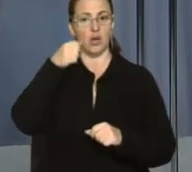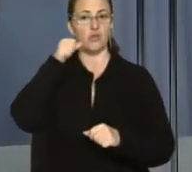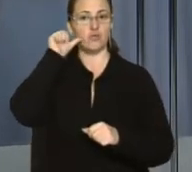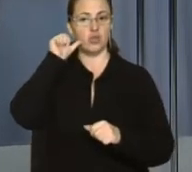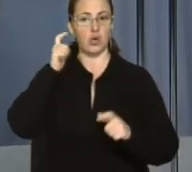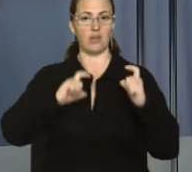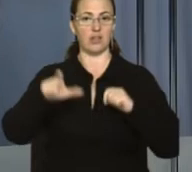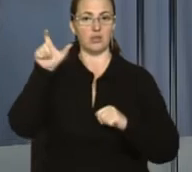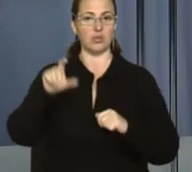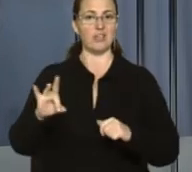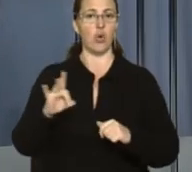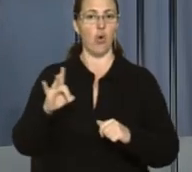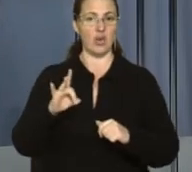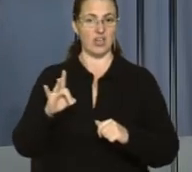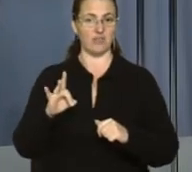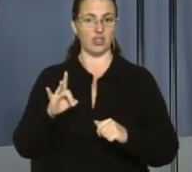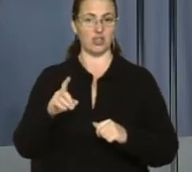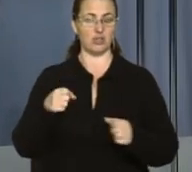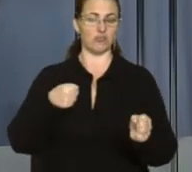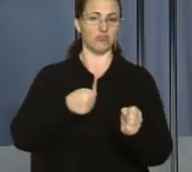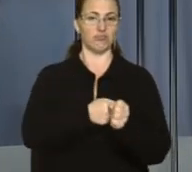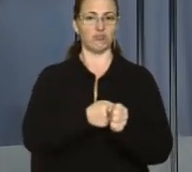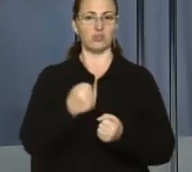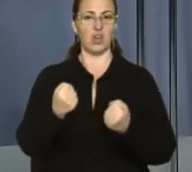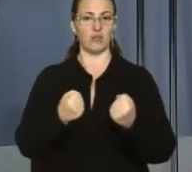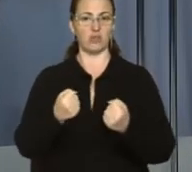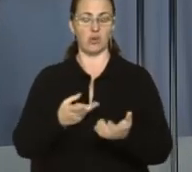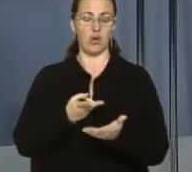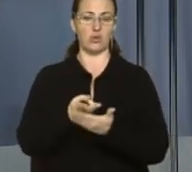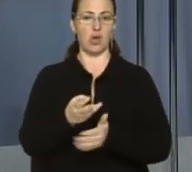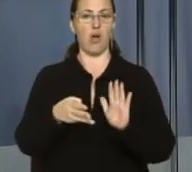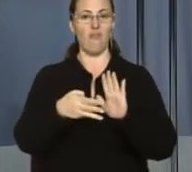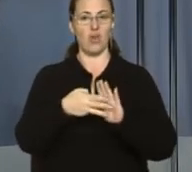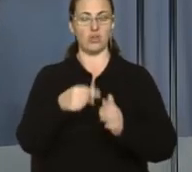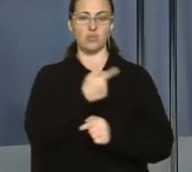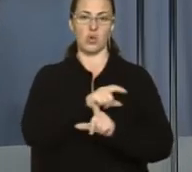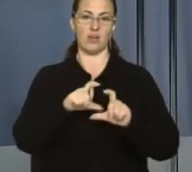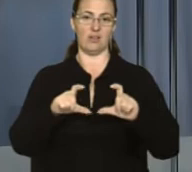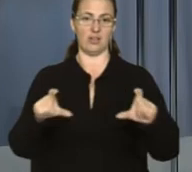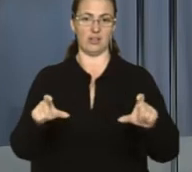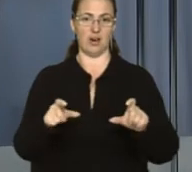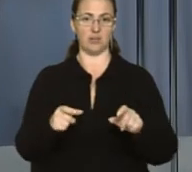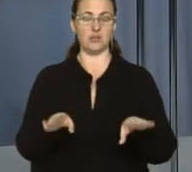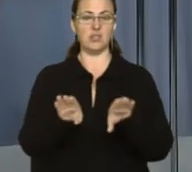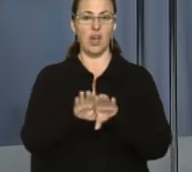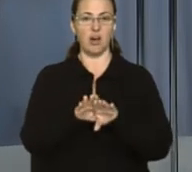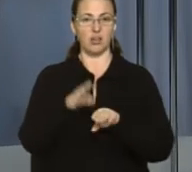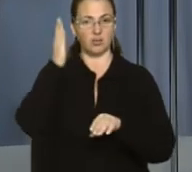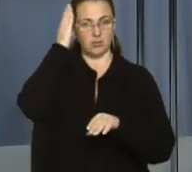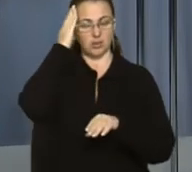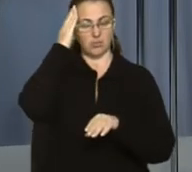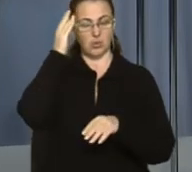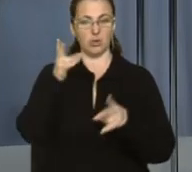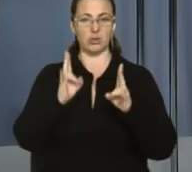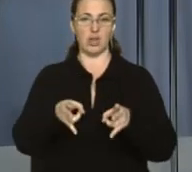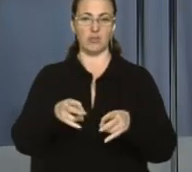студентку із Рівненщини наїхав автомобіль, її госпіталізували у восьму міську клінічну лікарню із закритою черепно-мозковою травмою